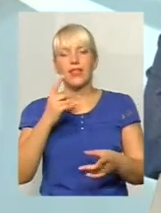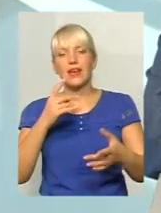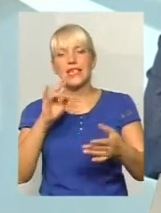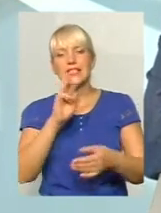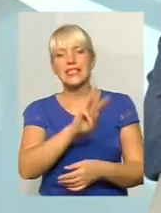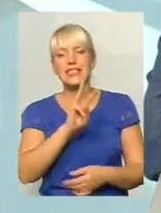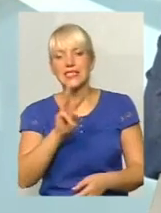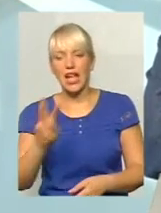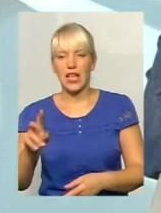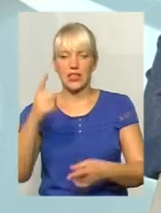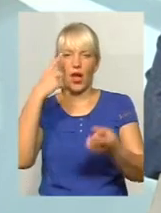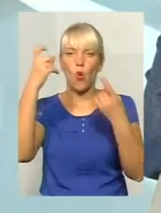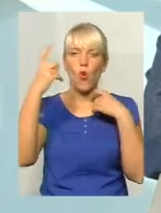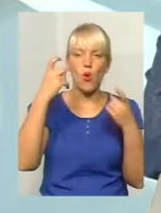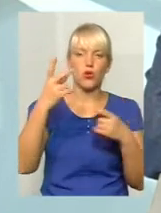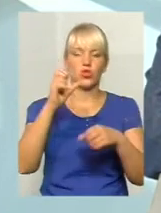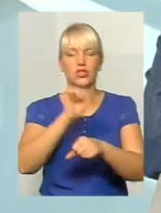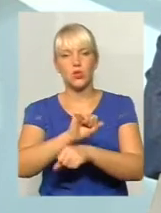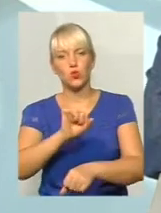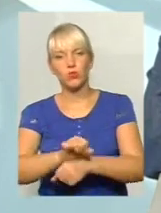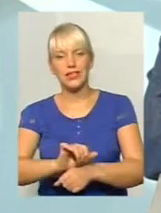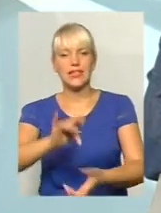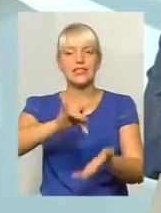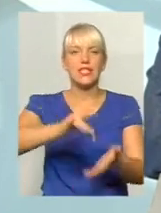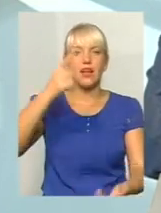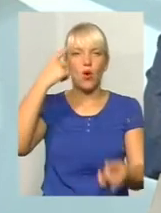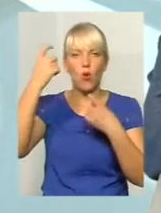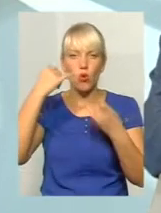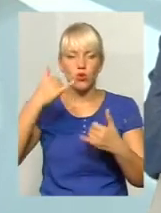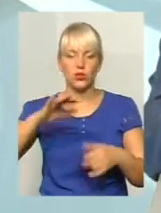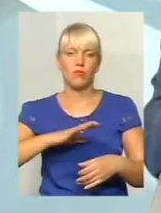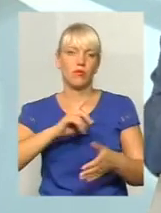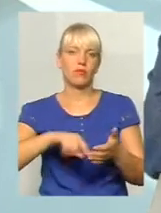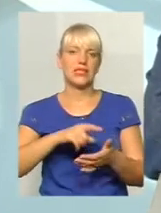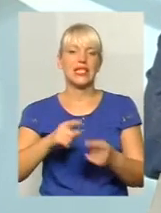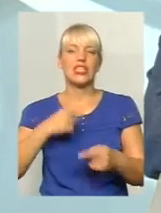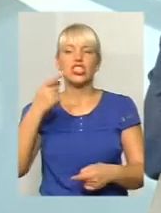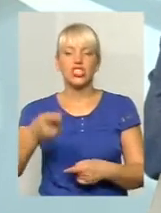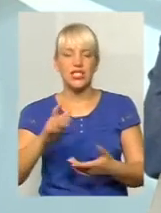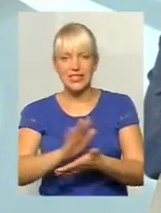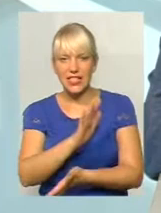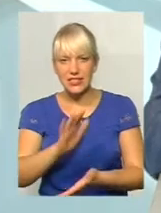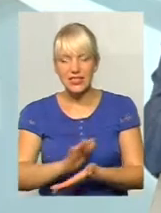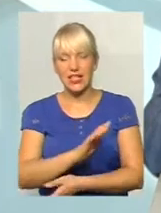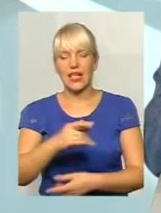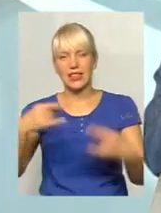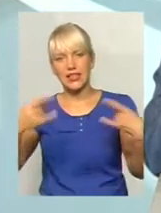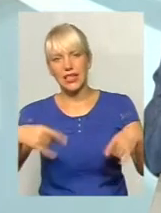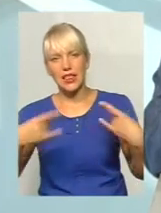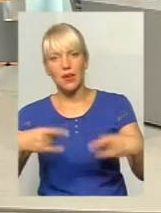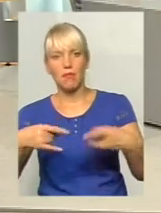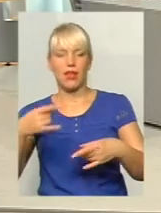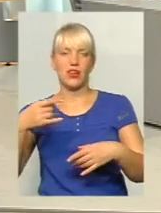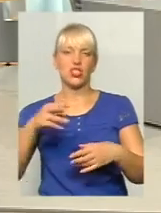через зупинки, і йшло через центральне оголошення міста, і йшло через газети, і йшло через телебачення, і йшло через